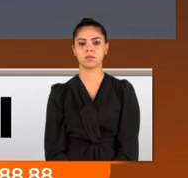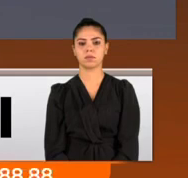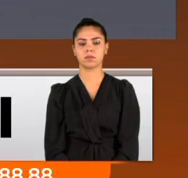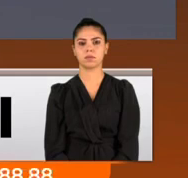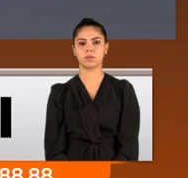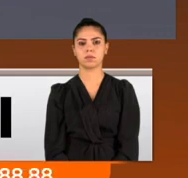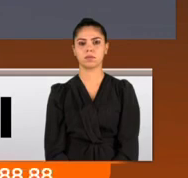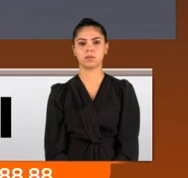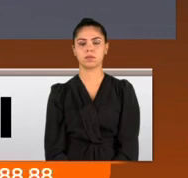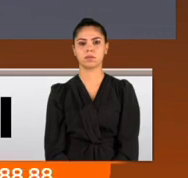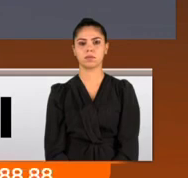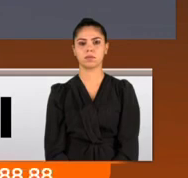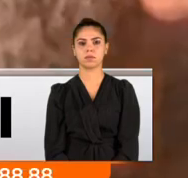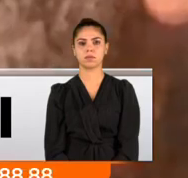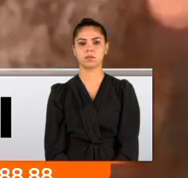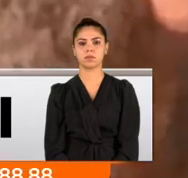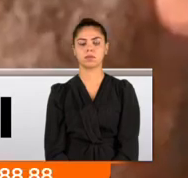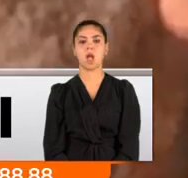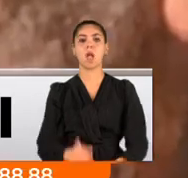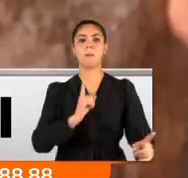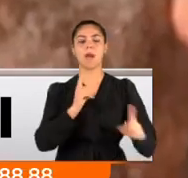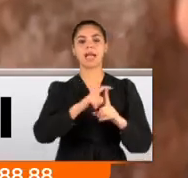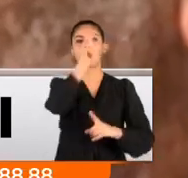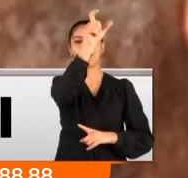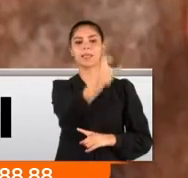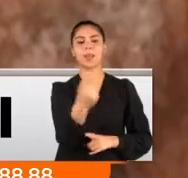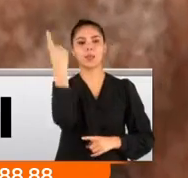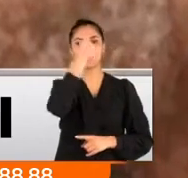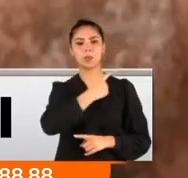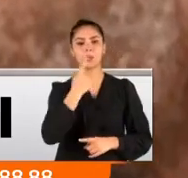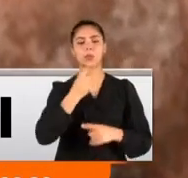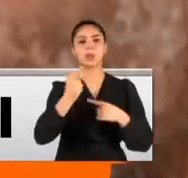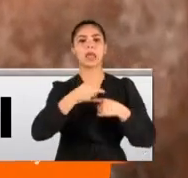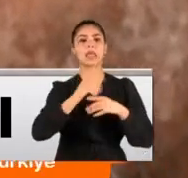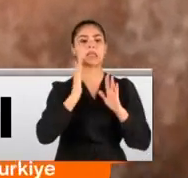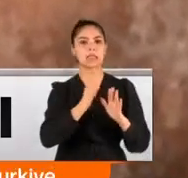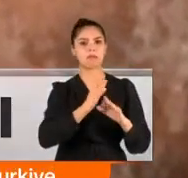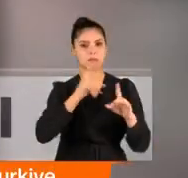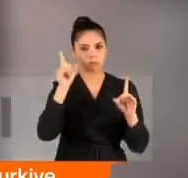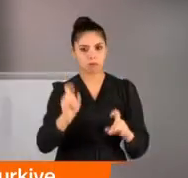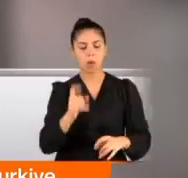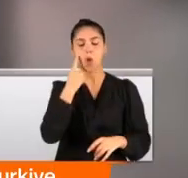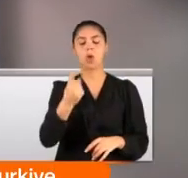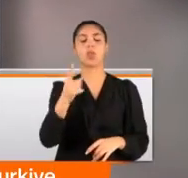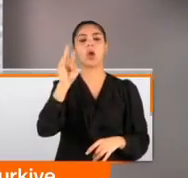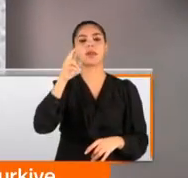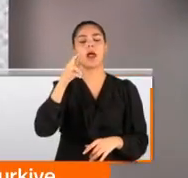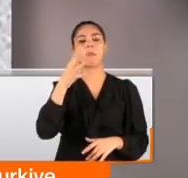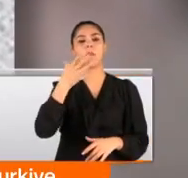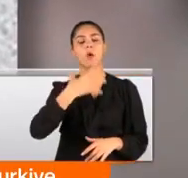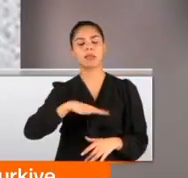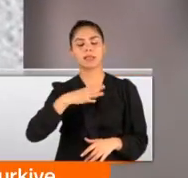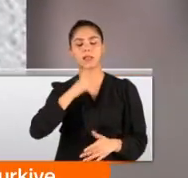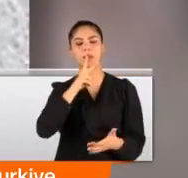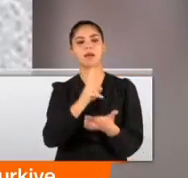Ozan beni öldürecek diyordu. Mahkeme Bulutsuz'un yüzünde kalıcı iz bulunup bulunmadığına dair Adli Tıp Kurumu'ndan rapor